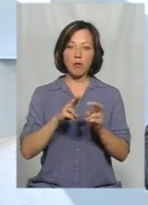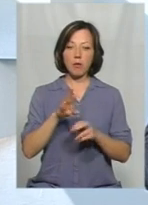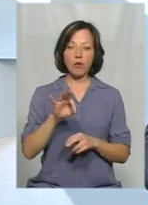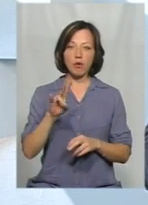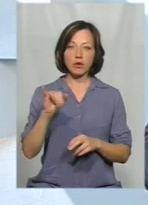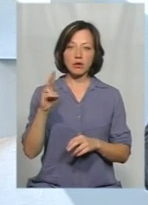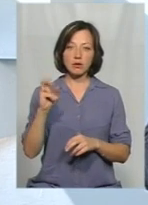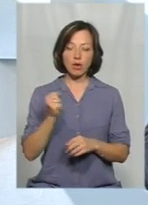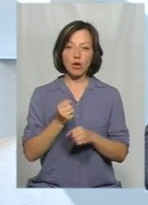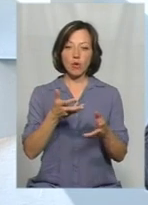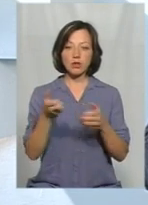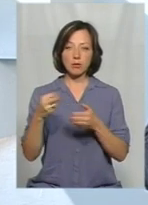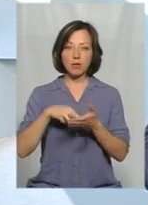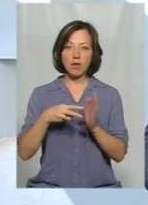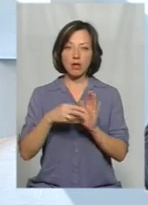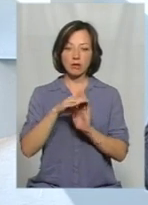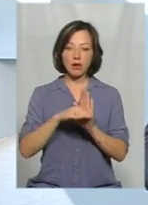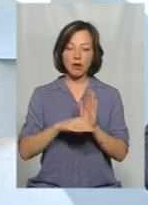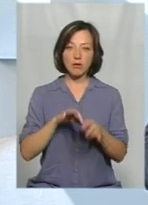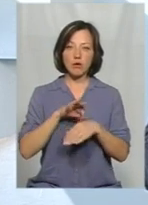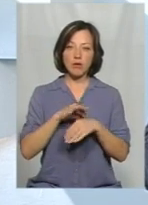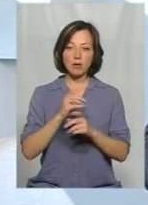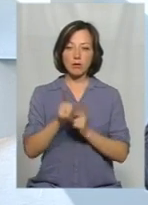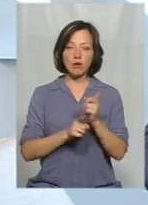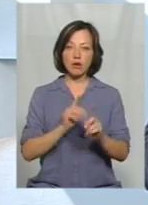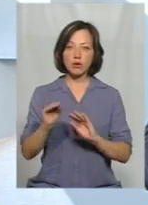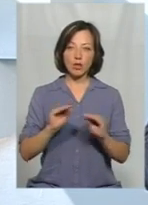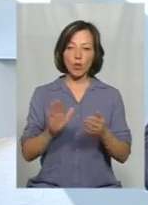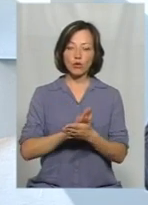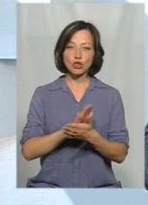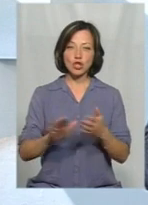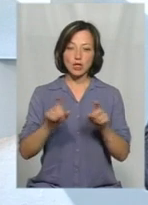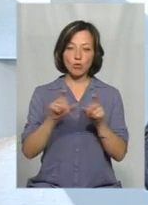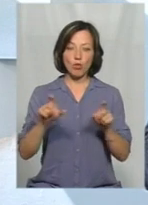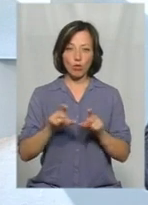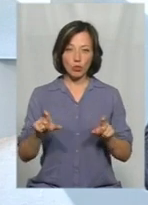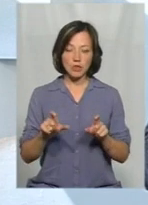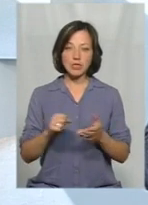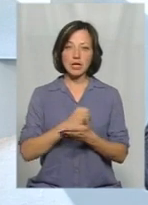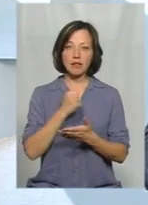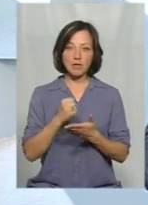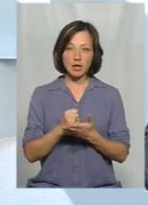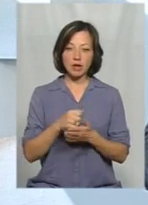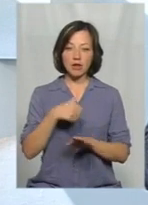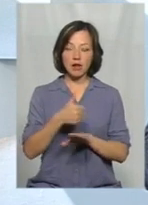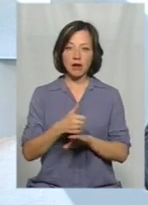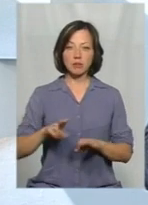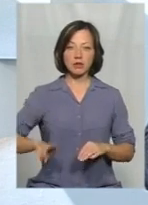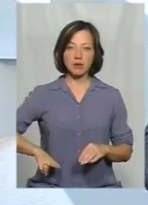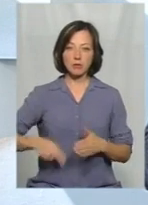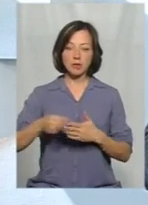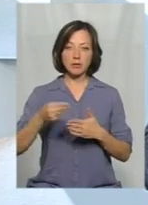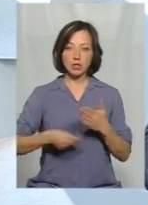отримали від них план-графік проведення переоснащення очисних споруд. Затверджений генеральним директором,